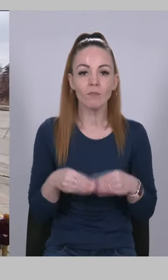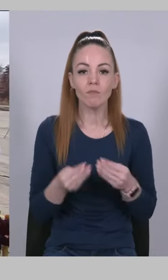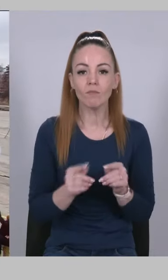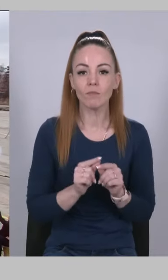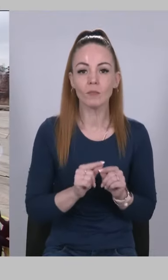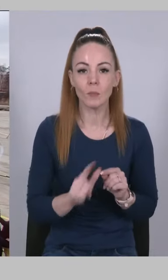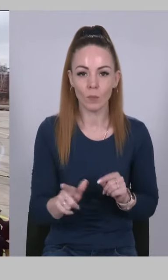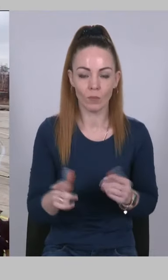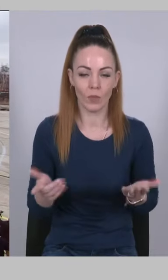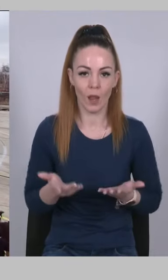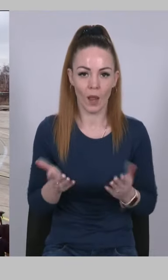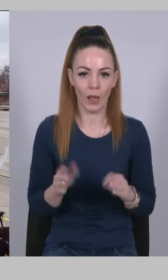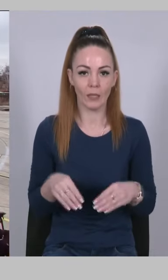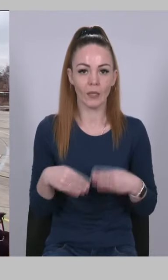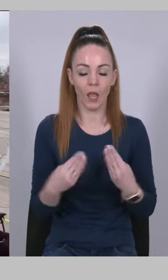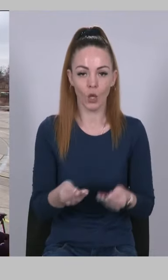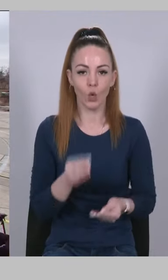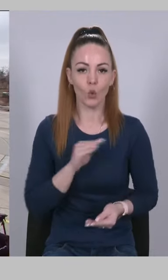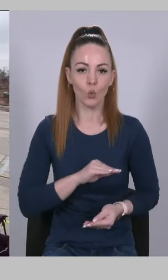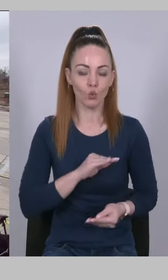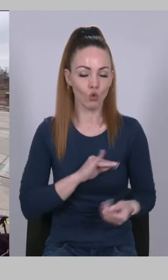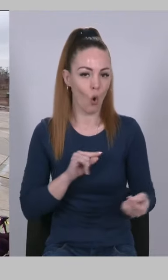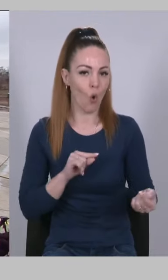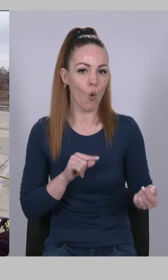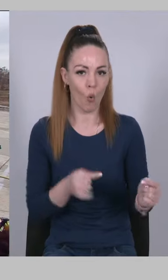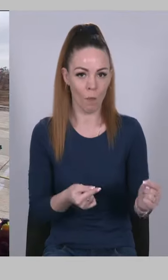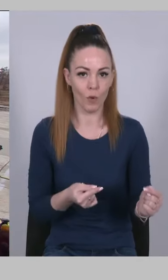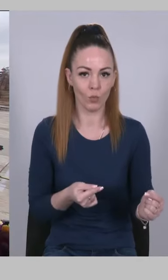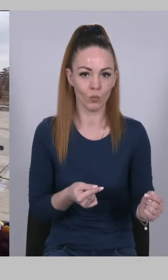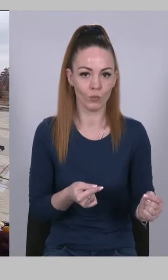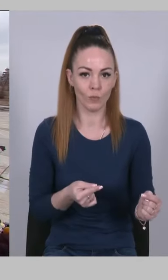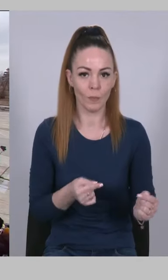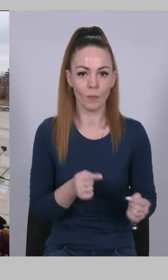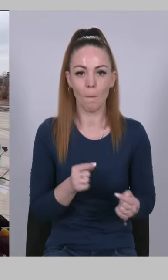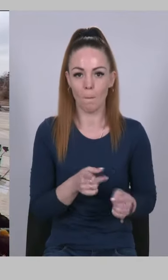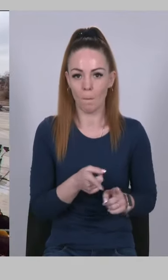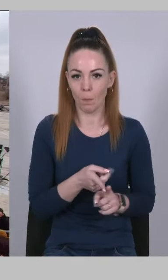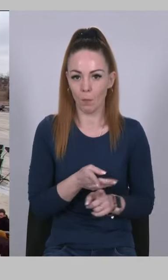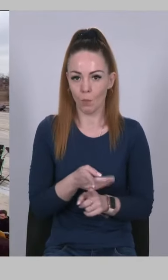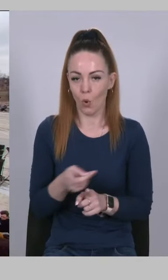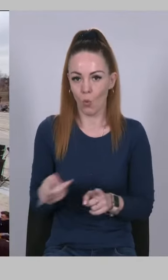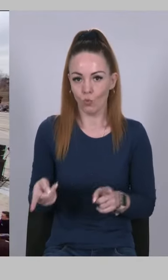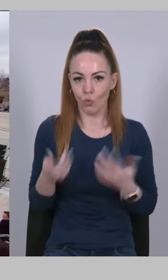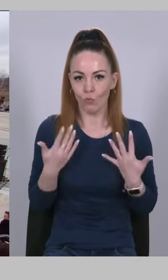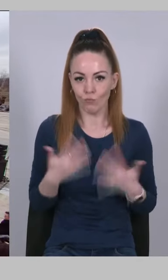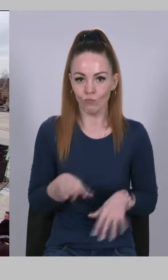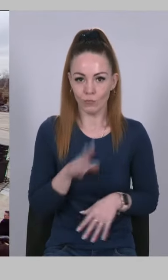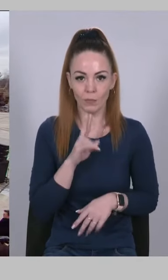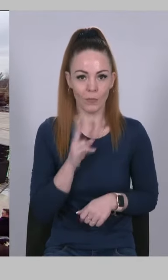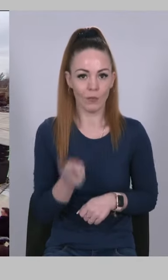тіло, душу, опору протягом цих двох років.